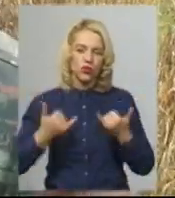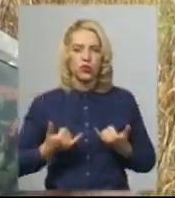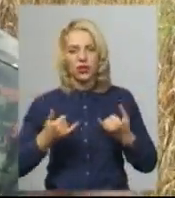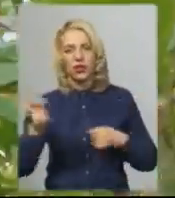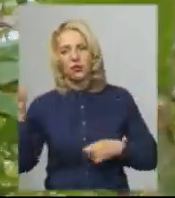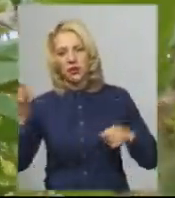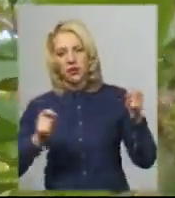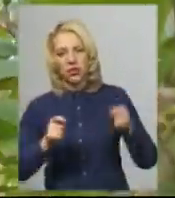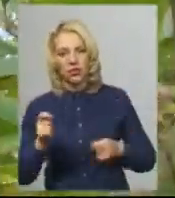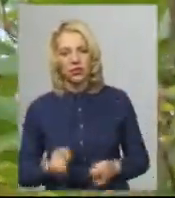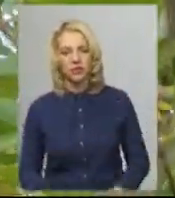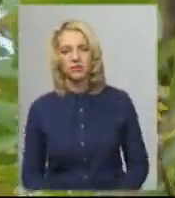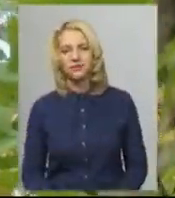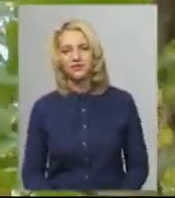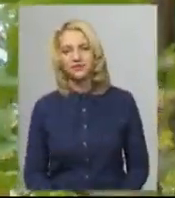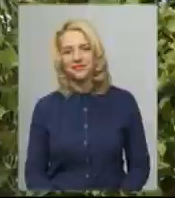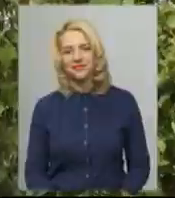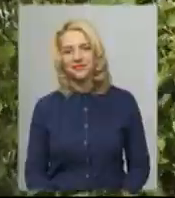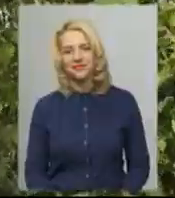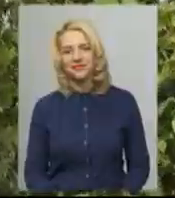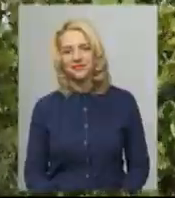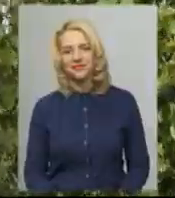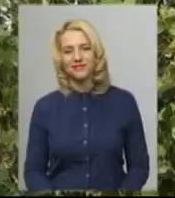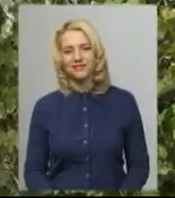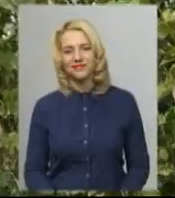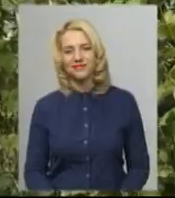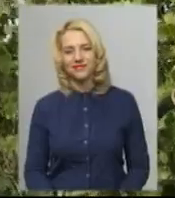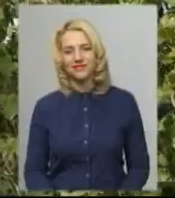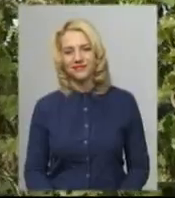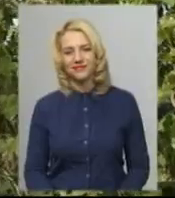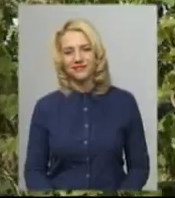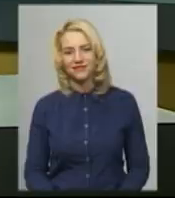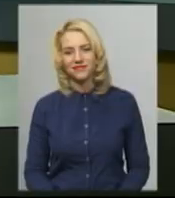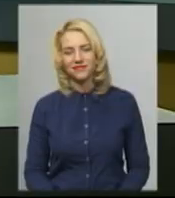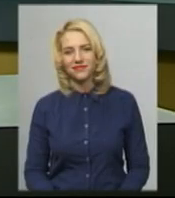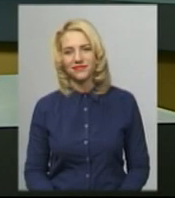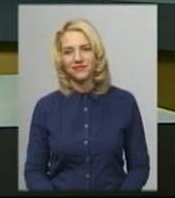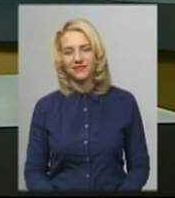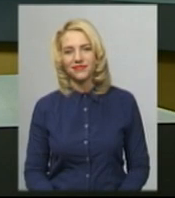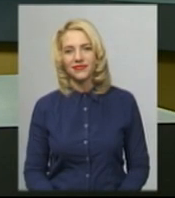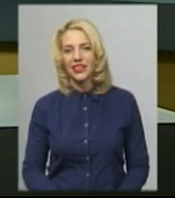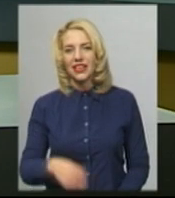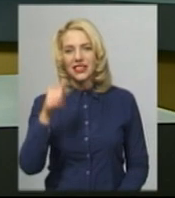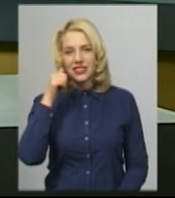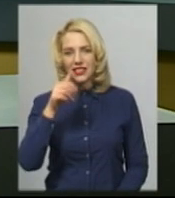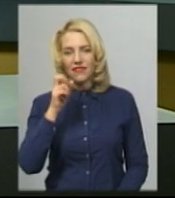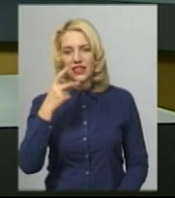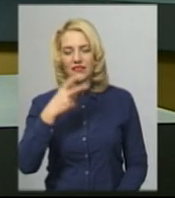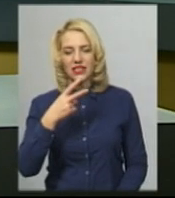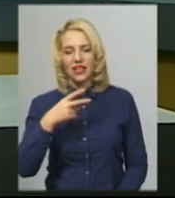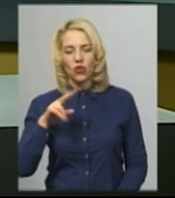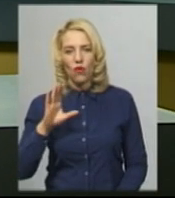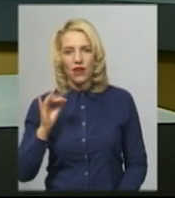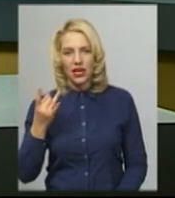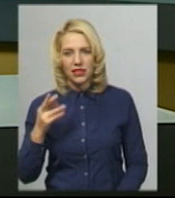відпочиваючих. Леся Боровець, Іван Мовчан. Новини на Суспільному. Хмельниччина. Завтра та 20 вересня у